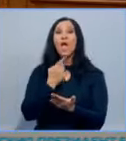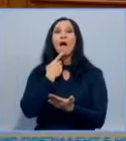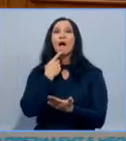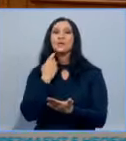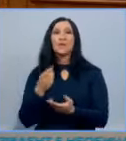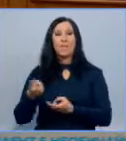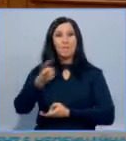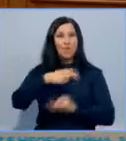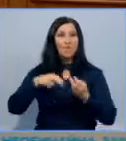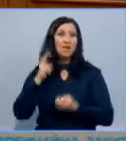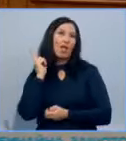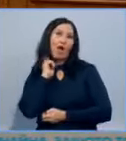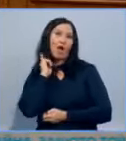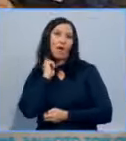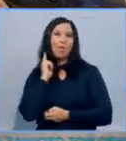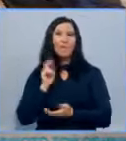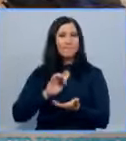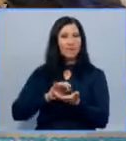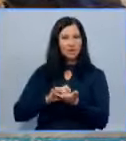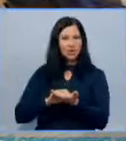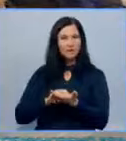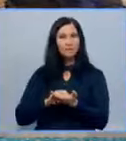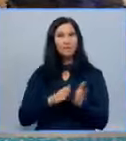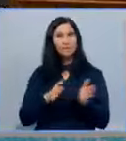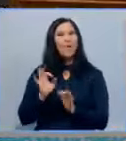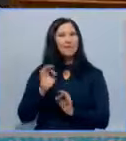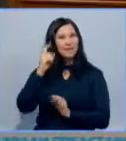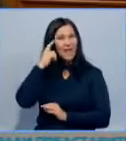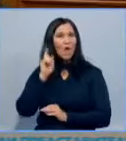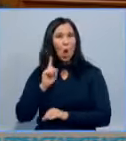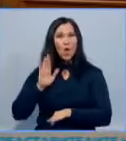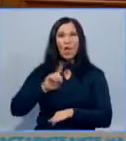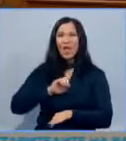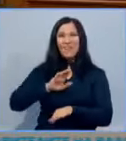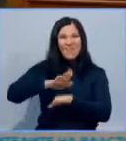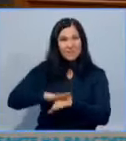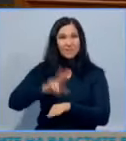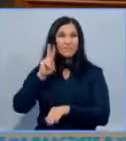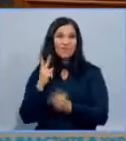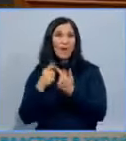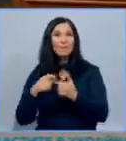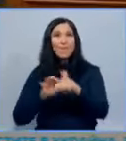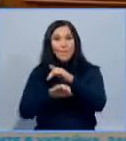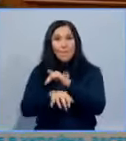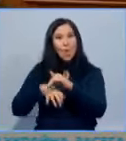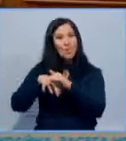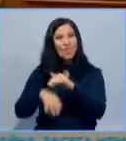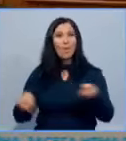аудитиране на кода на машините. Нали знаете кой настъпва само два проти мотиката по един и същи начин?